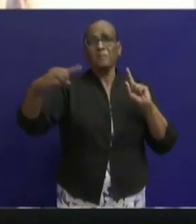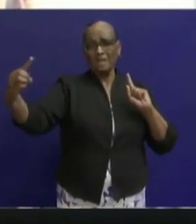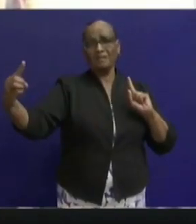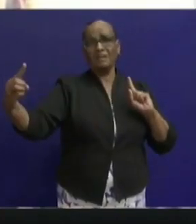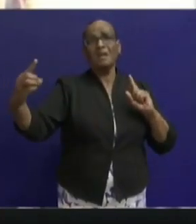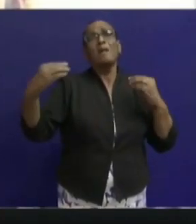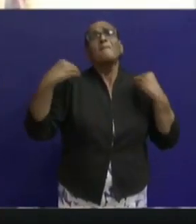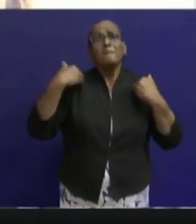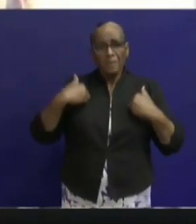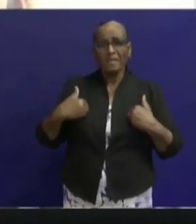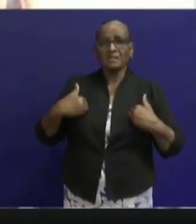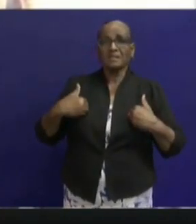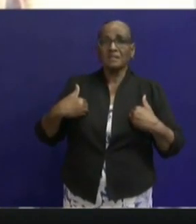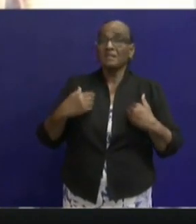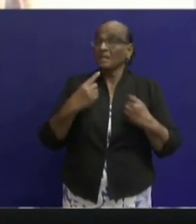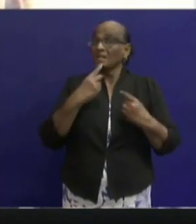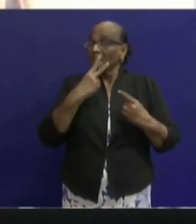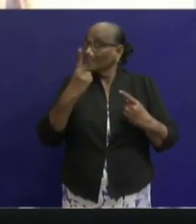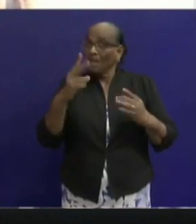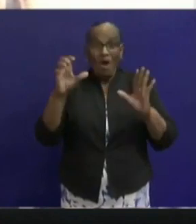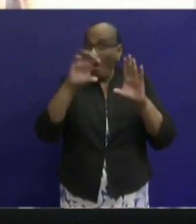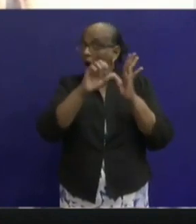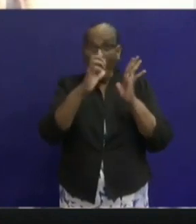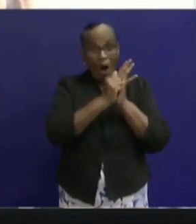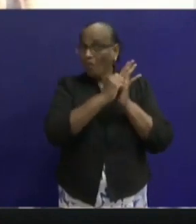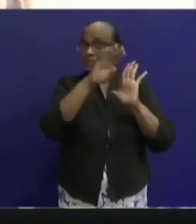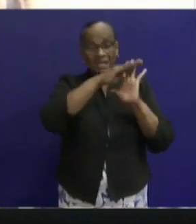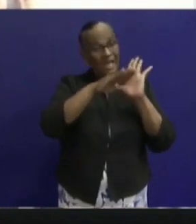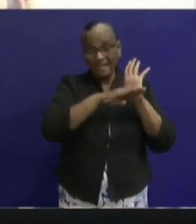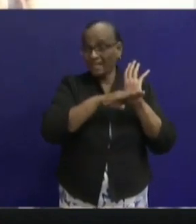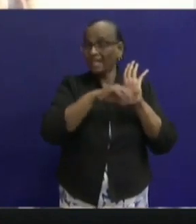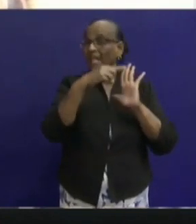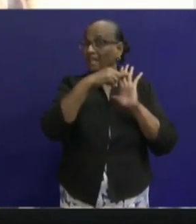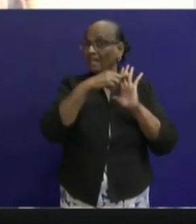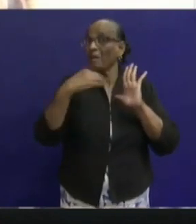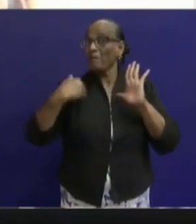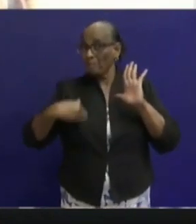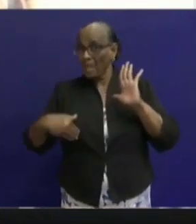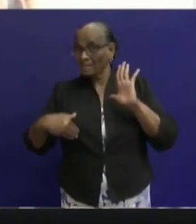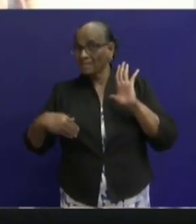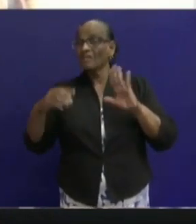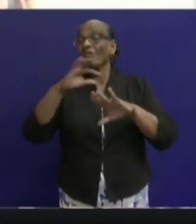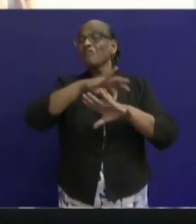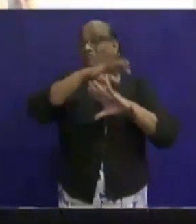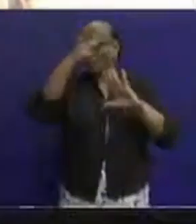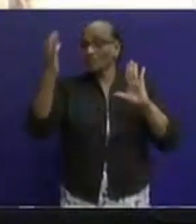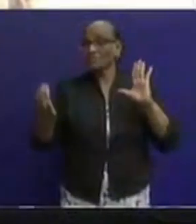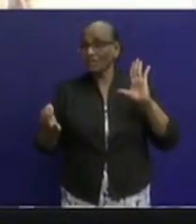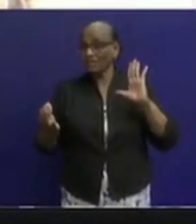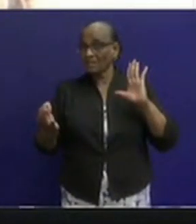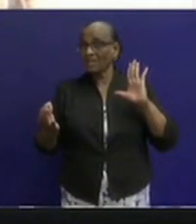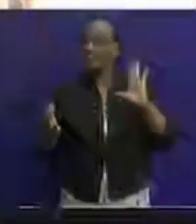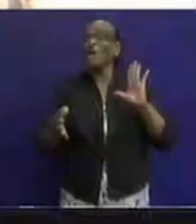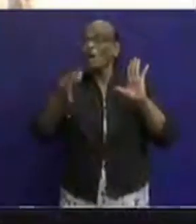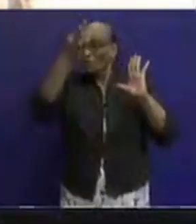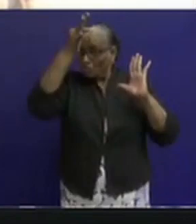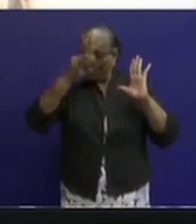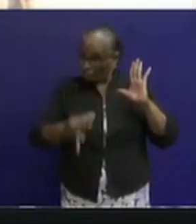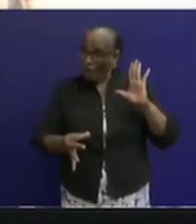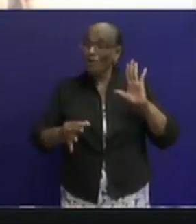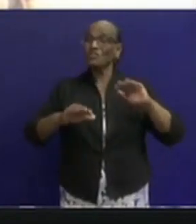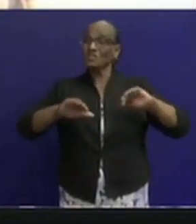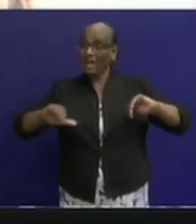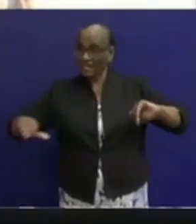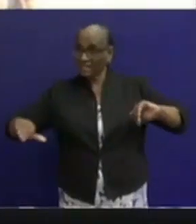De mensen die zich niet houden aan de regels gesteld. Door volksgezondheid. De thuisquarantaine